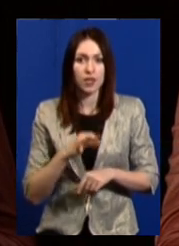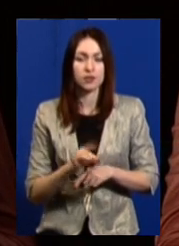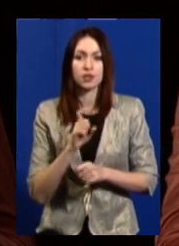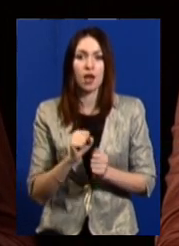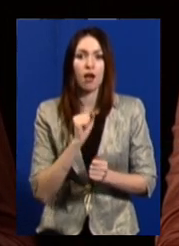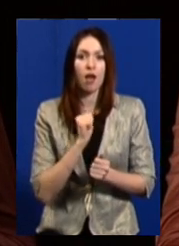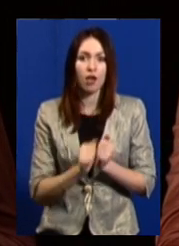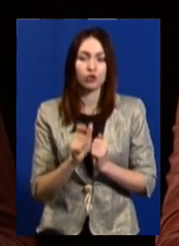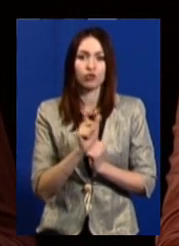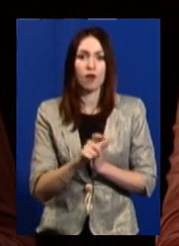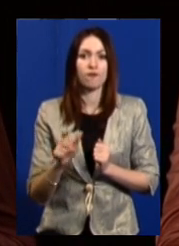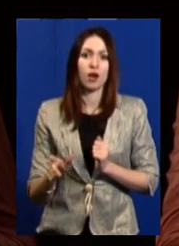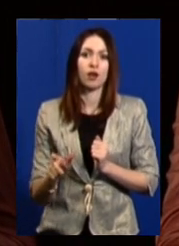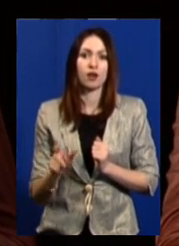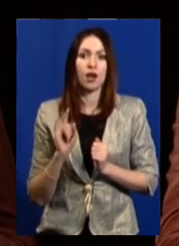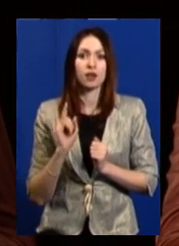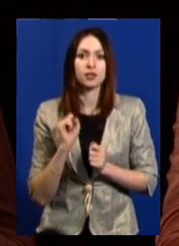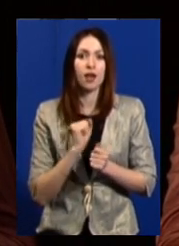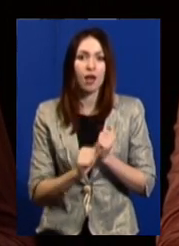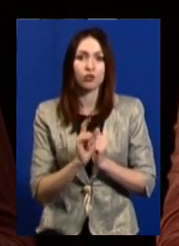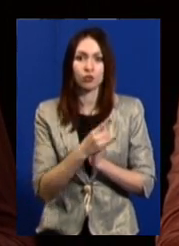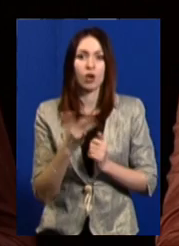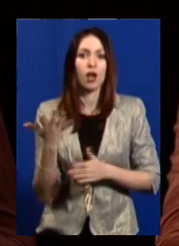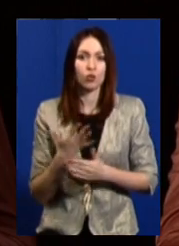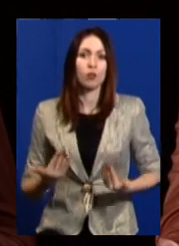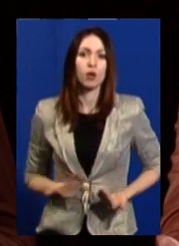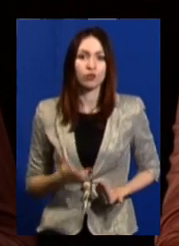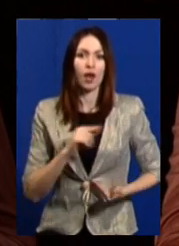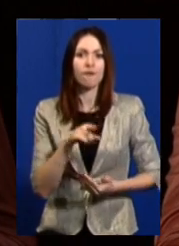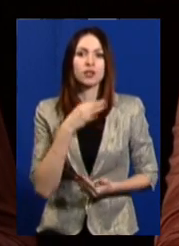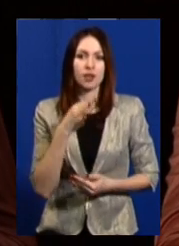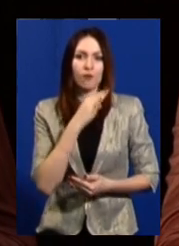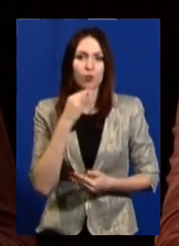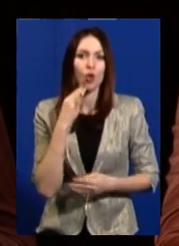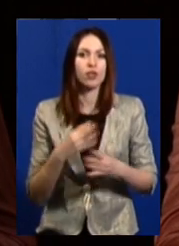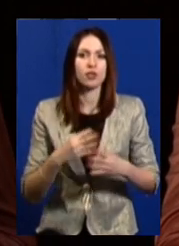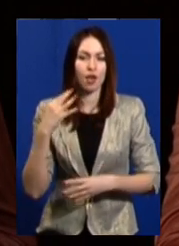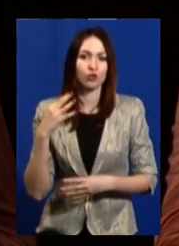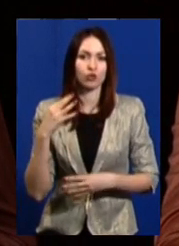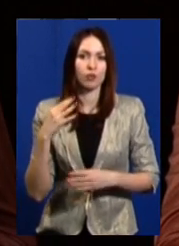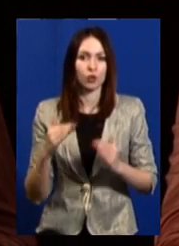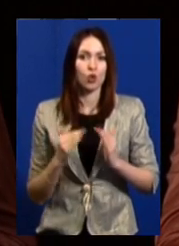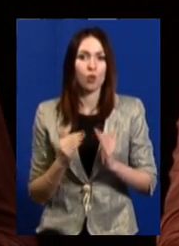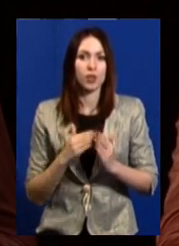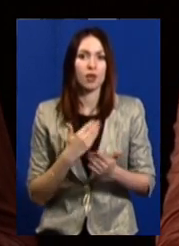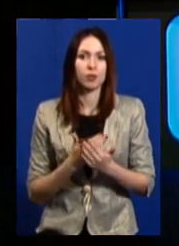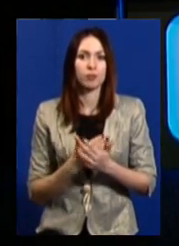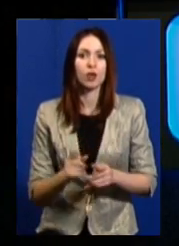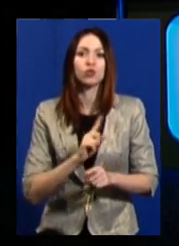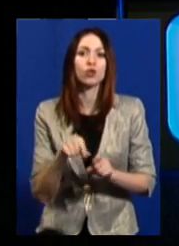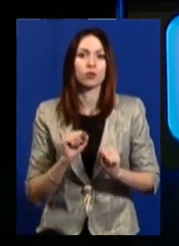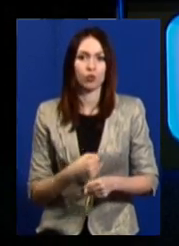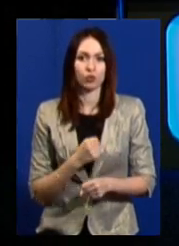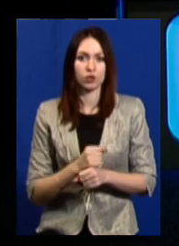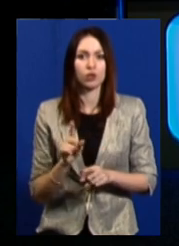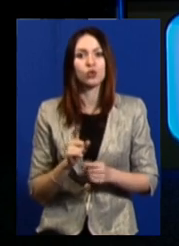за кожного дитину, за кожну, яка проживає, як ви сказали, в багатоповерховому будинку, наприклад. Що вони можуть